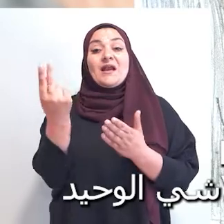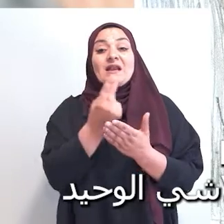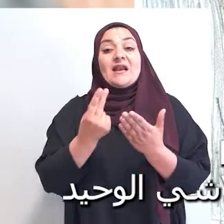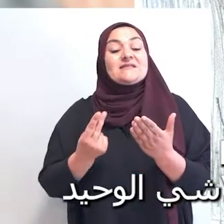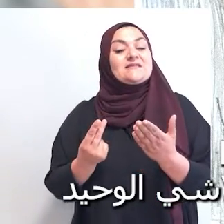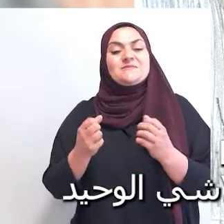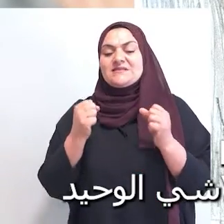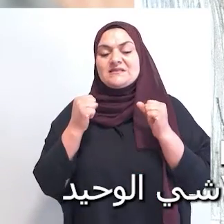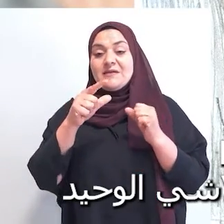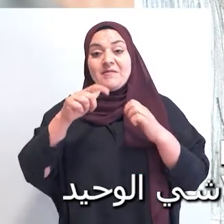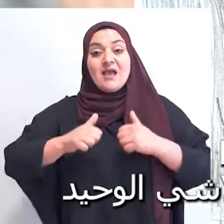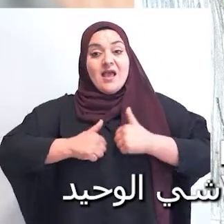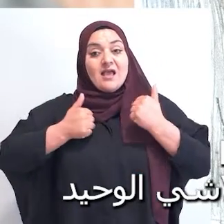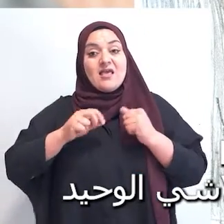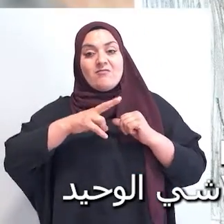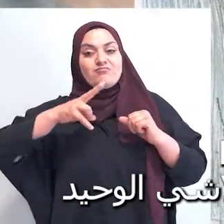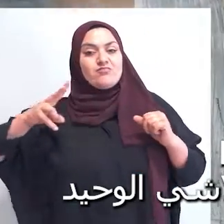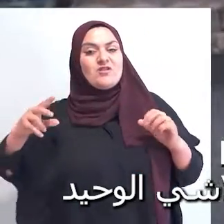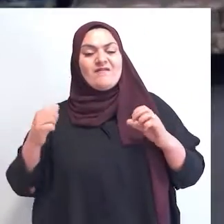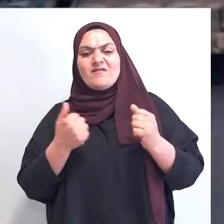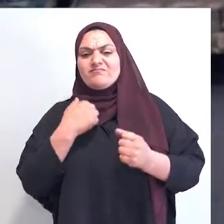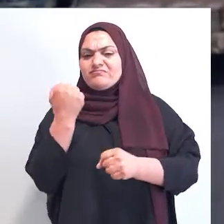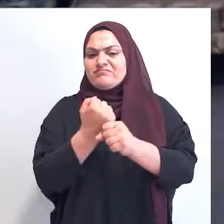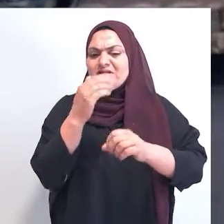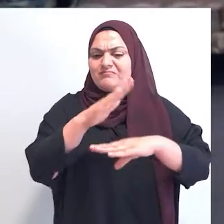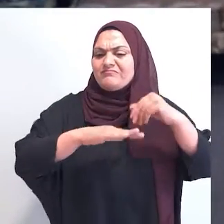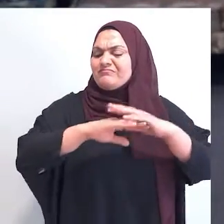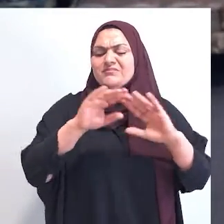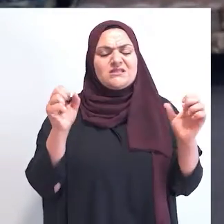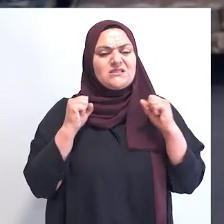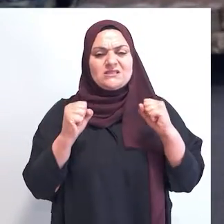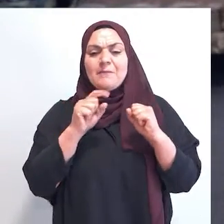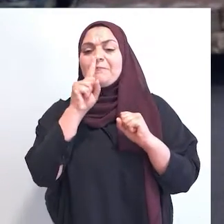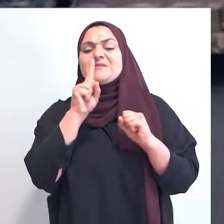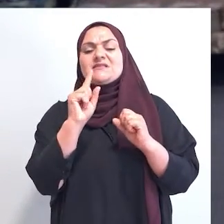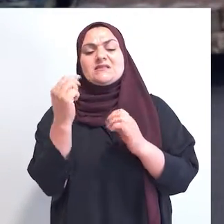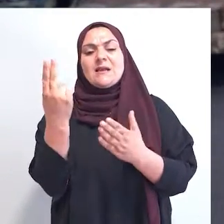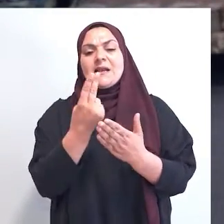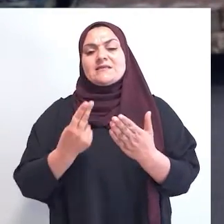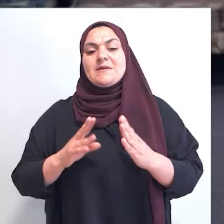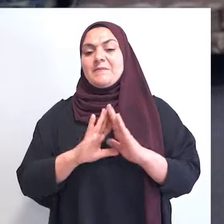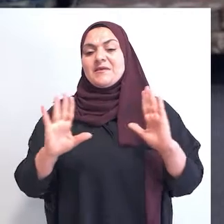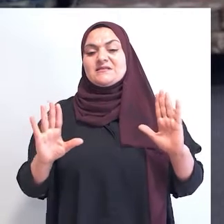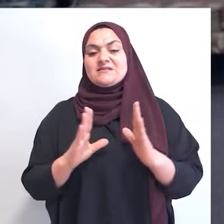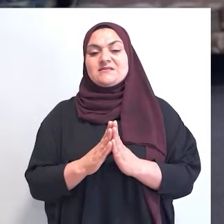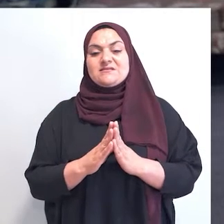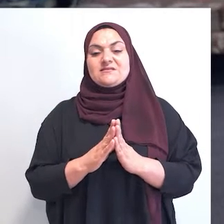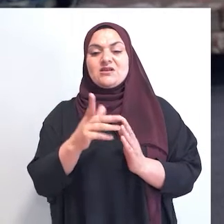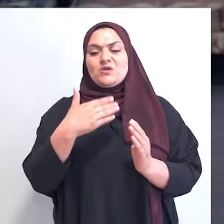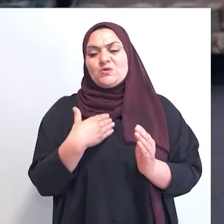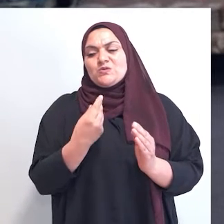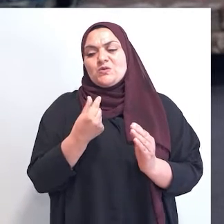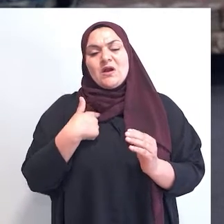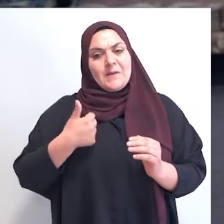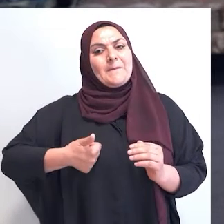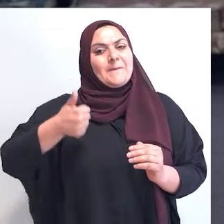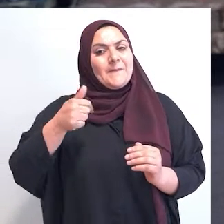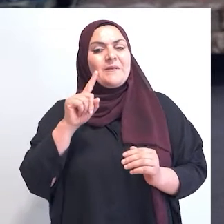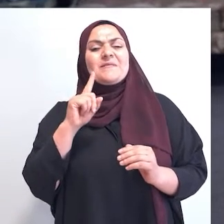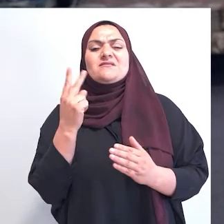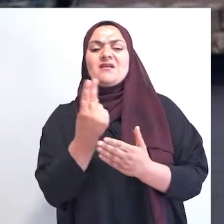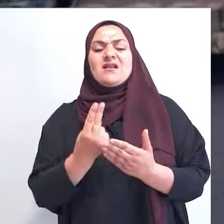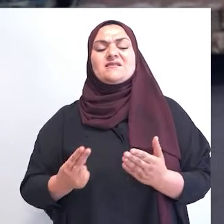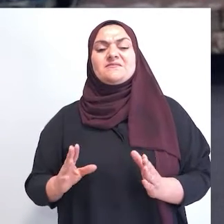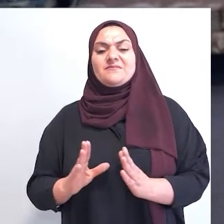الوحيد اللي بقدر أسويه وبنتج فيه وبحسسني إنه أنا عم بسوي